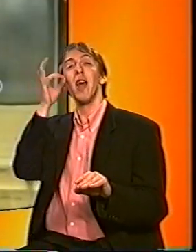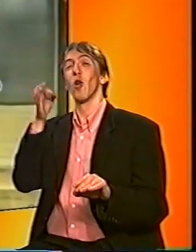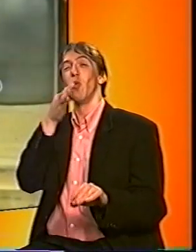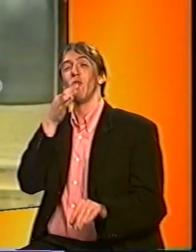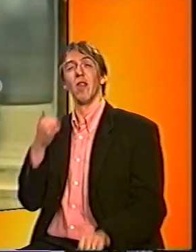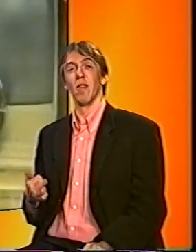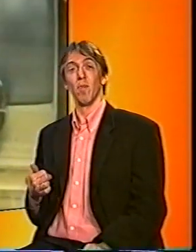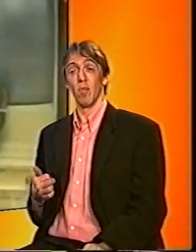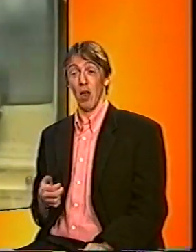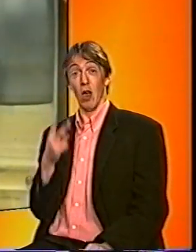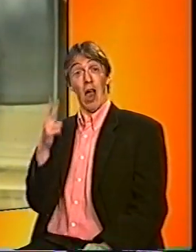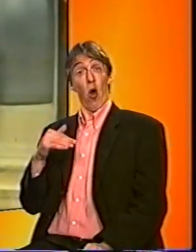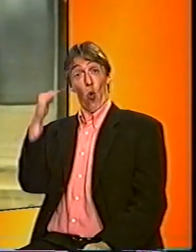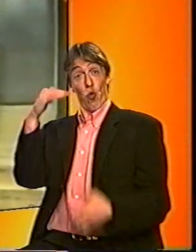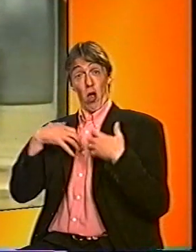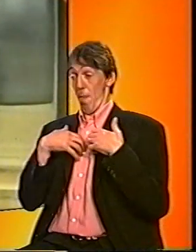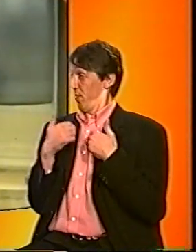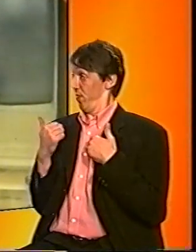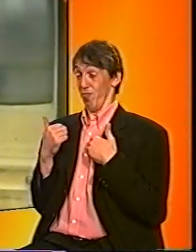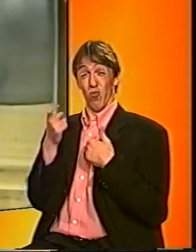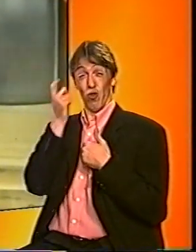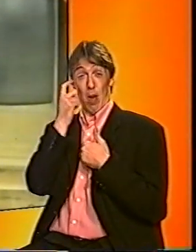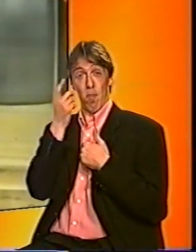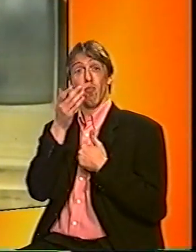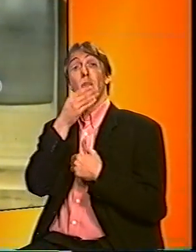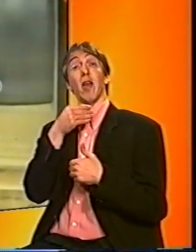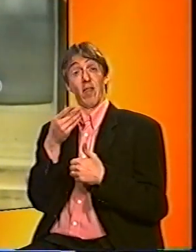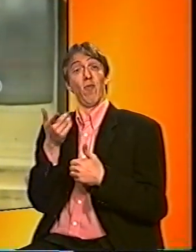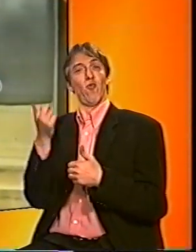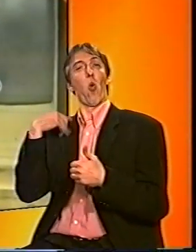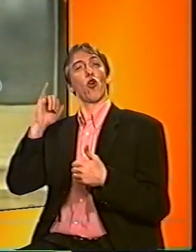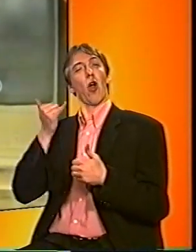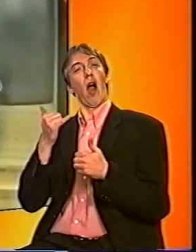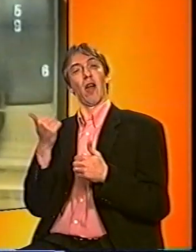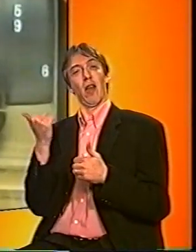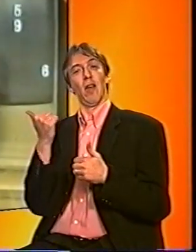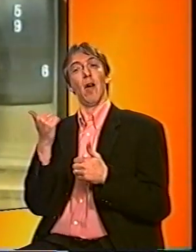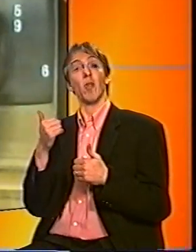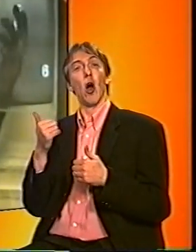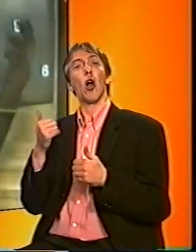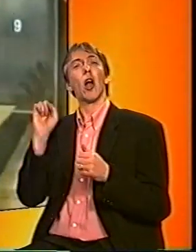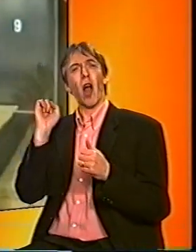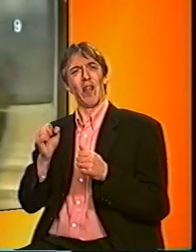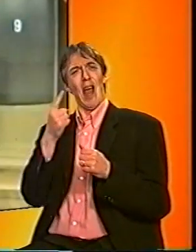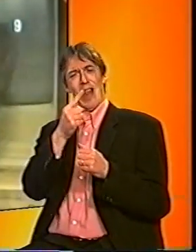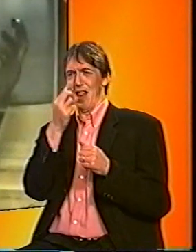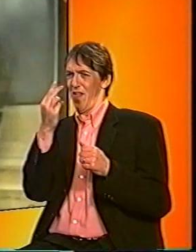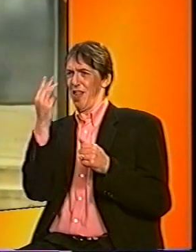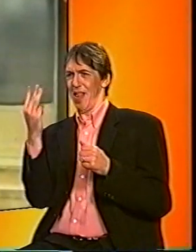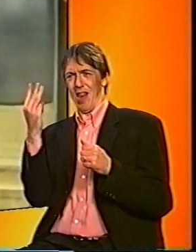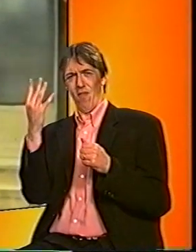Dat Ai-chan heel slim is, bleek vorig jaar al. Toen leerde ze cijfers in de goede volgorde zetten. Van laag naar hoog.